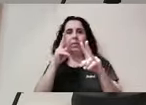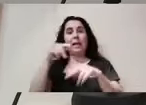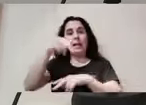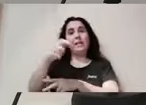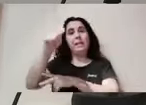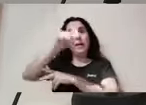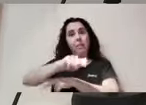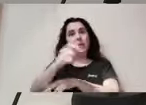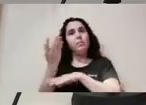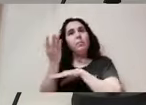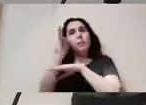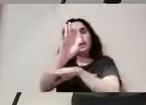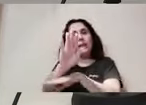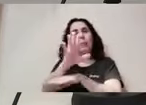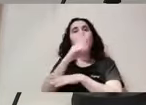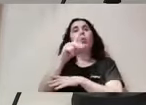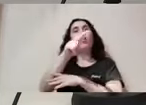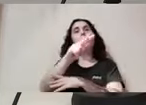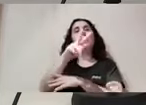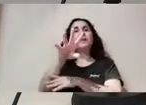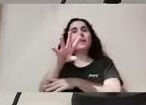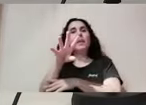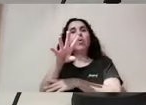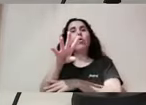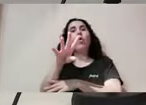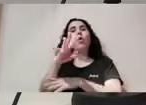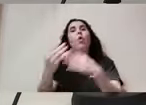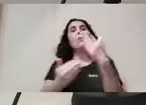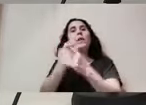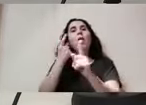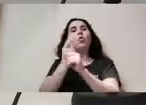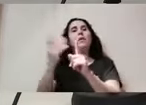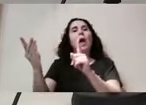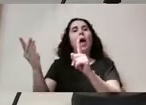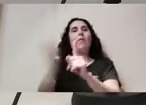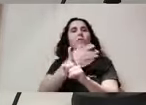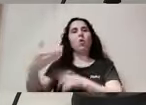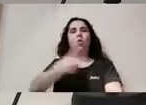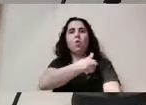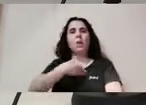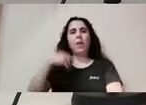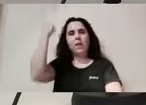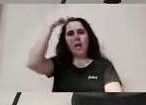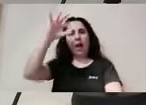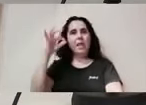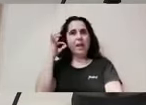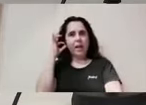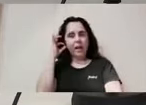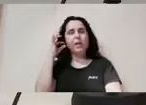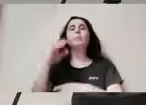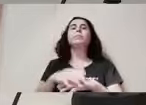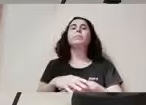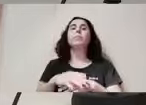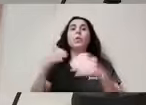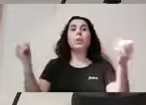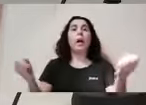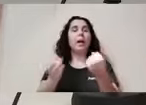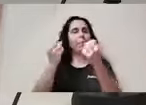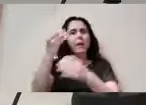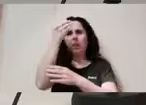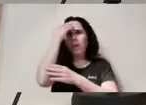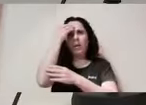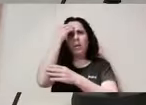que se celebra el dia 25 contra la violència de gènere. I és una campanya dirigida